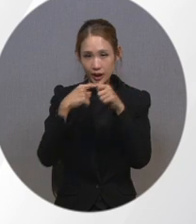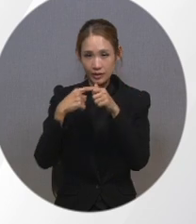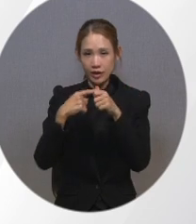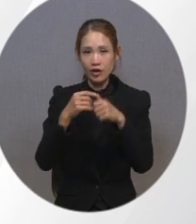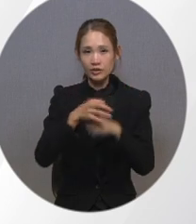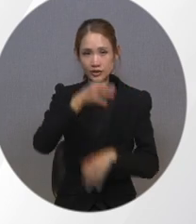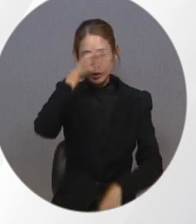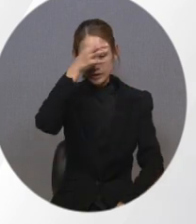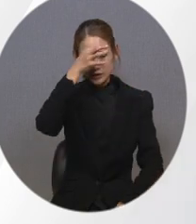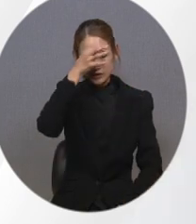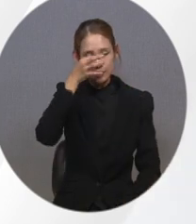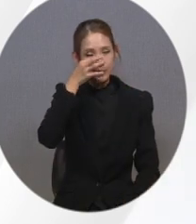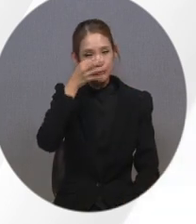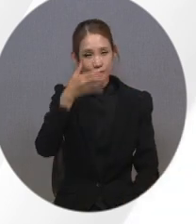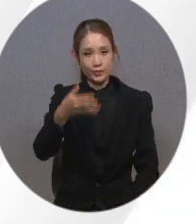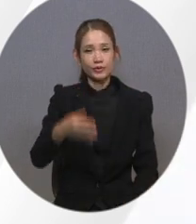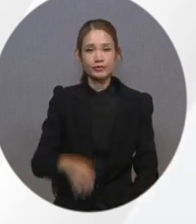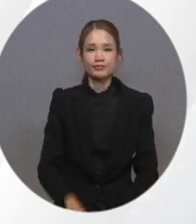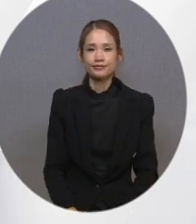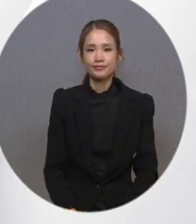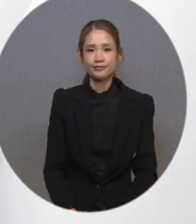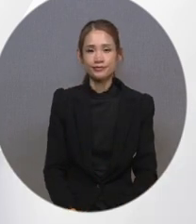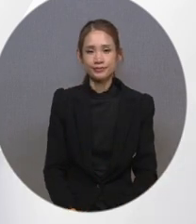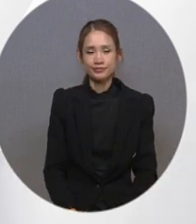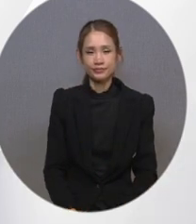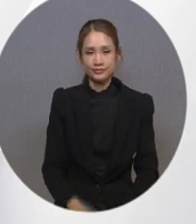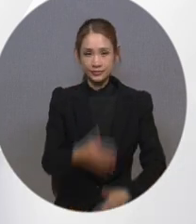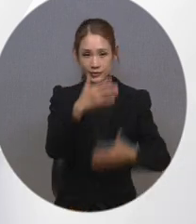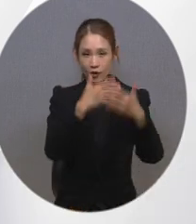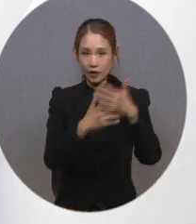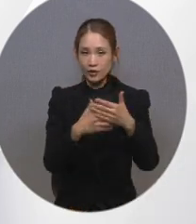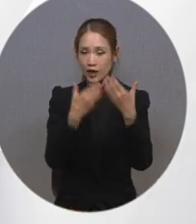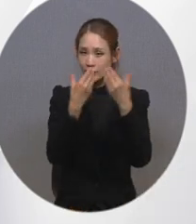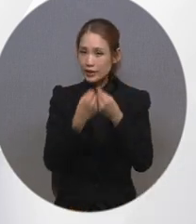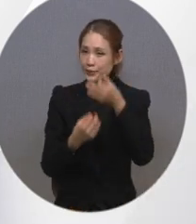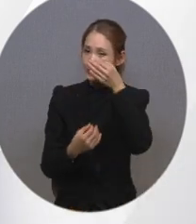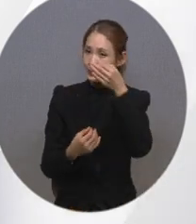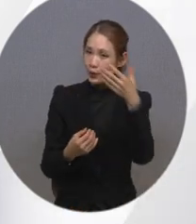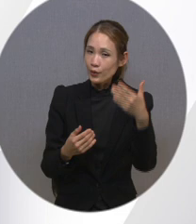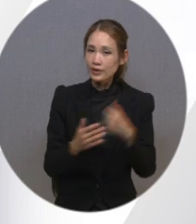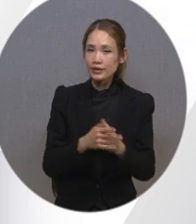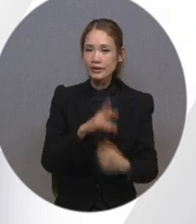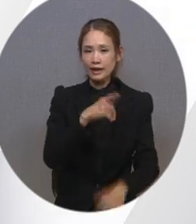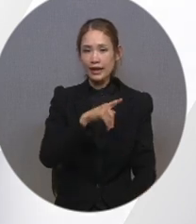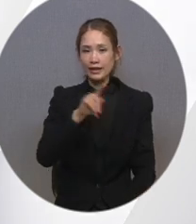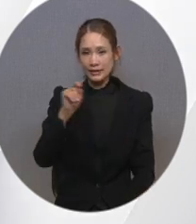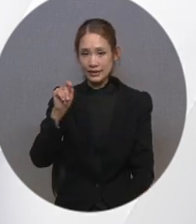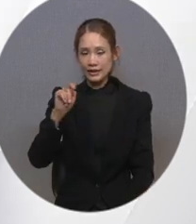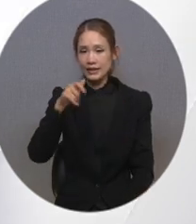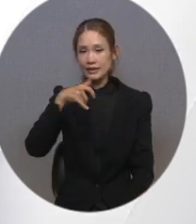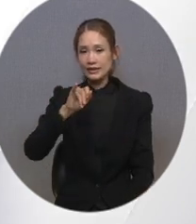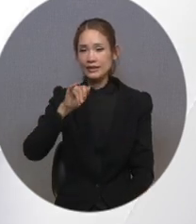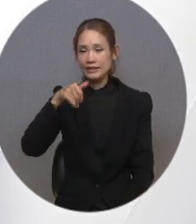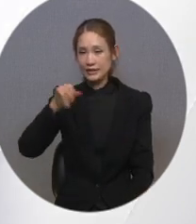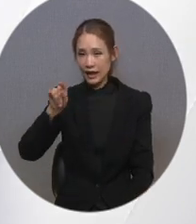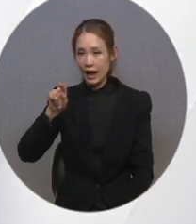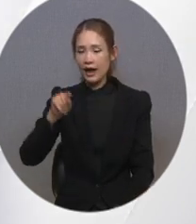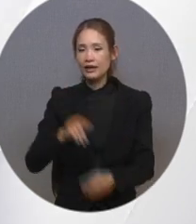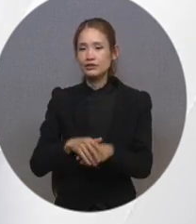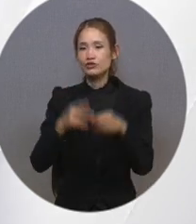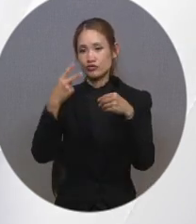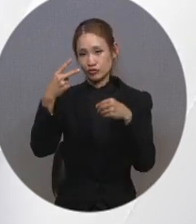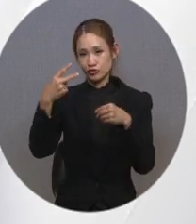기능부터 살펴보도록 하겠습니다. 영상에서 예시로 보여드리는 셋톱박스는 KT의 기가지니2입니다.